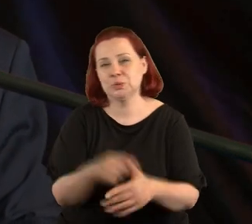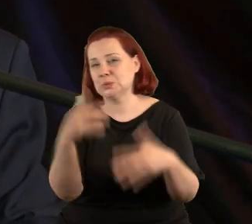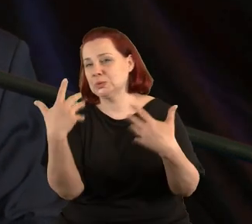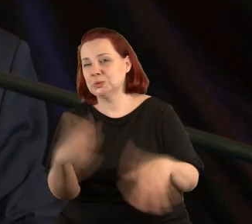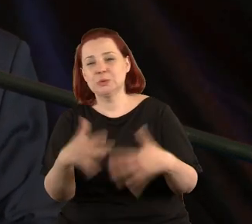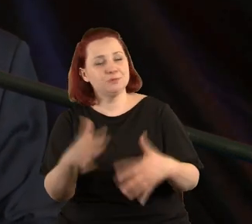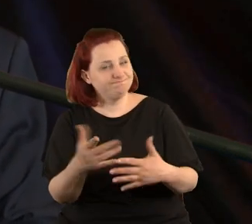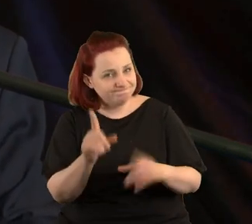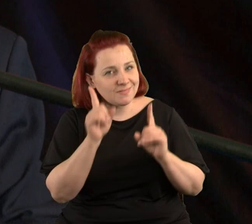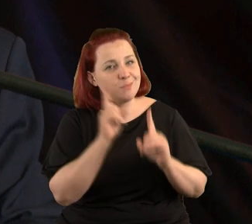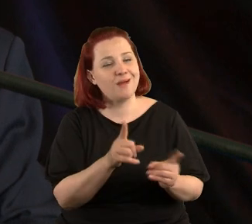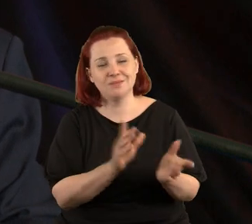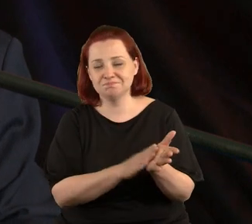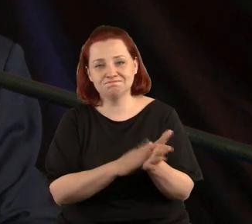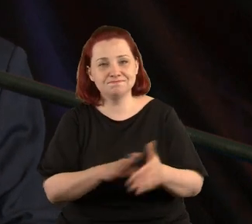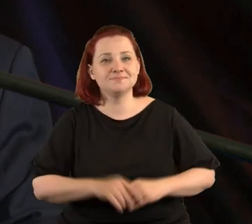sztuka.